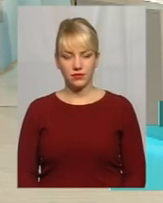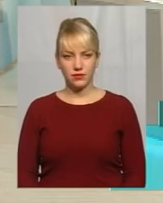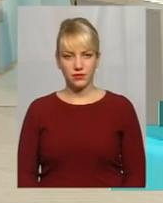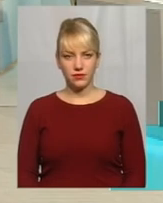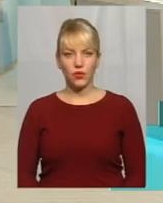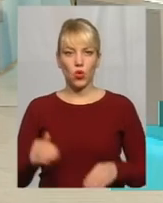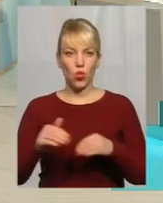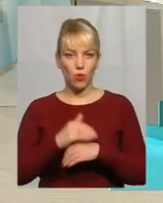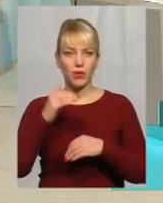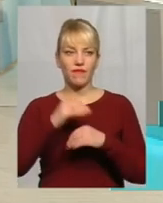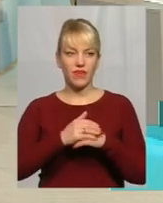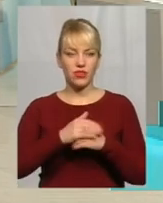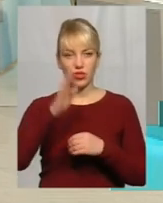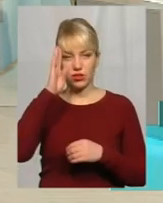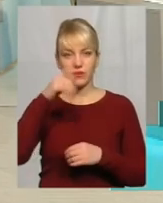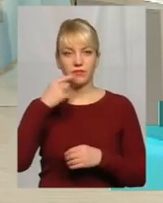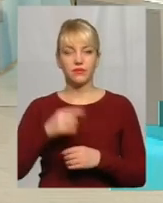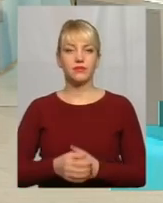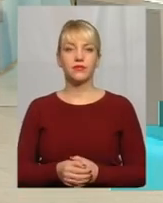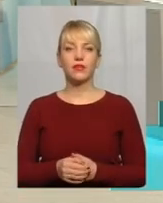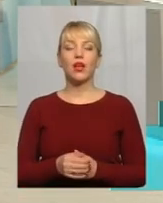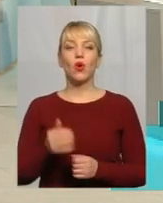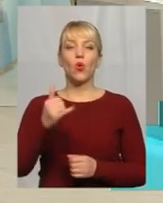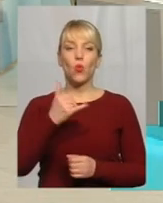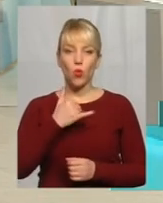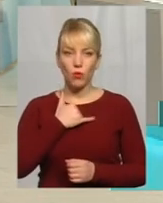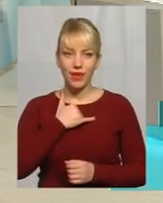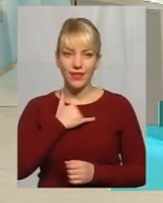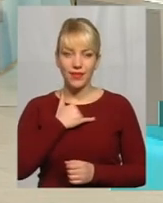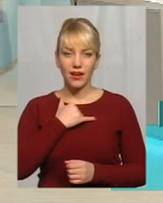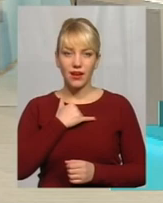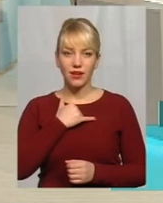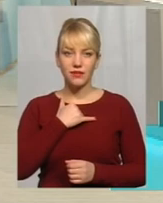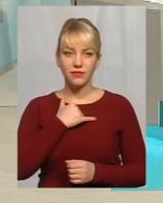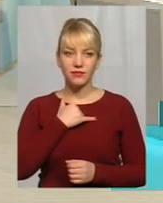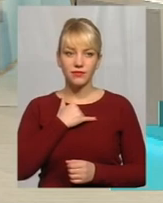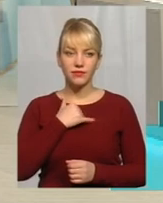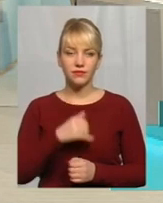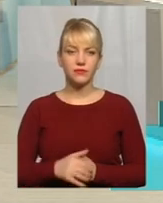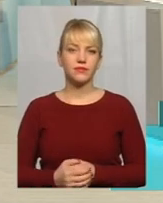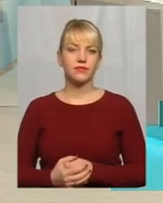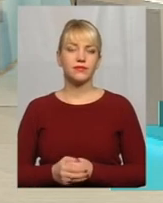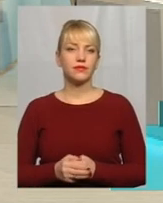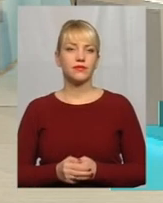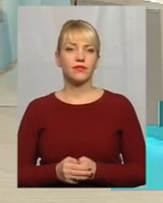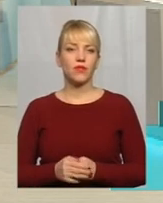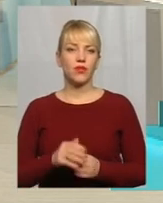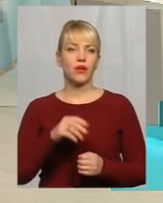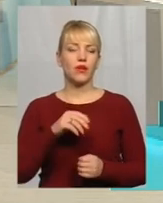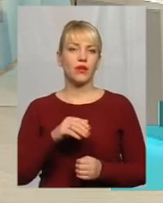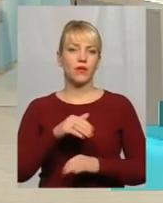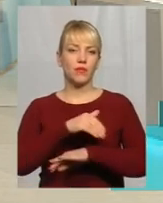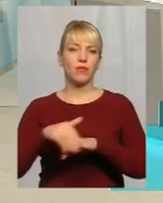Добрий вечір Добрий вечір У мене, це Ніколай Ловчич, проспект Міра